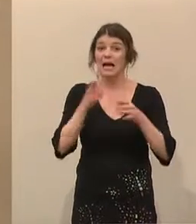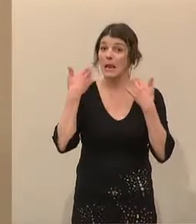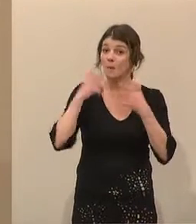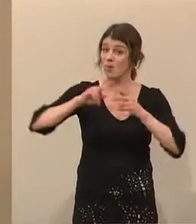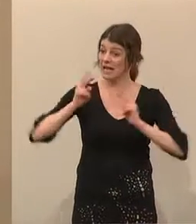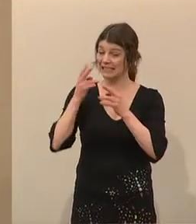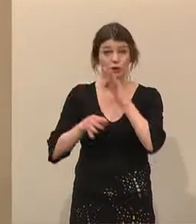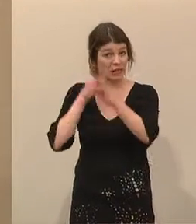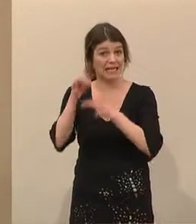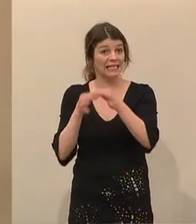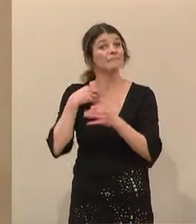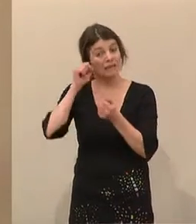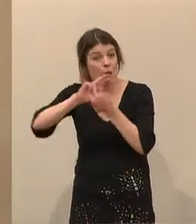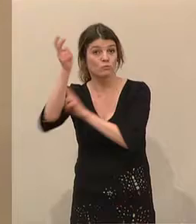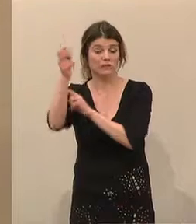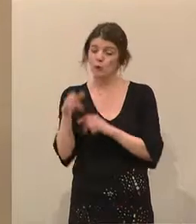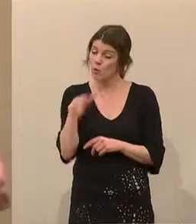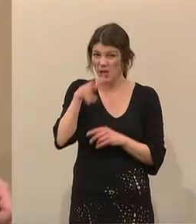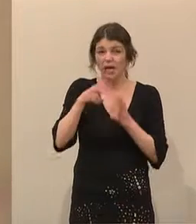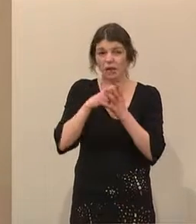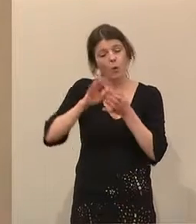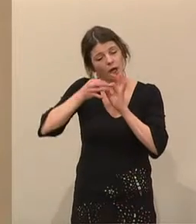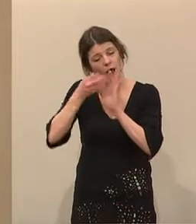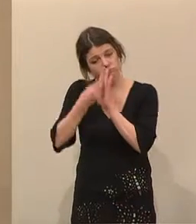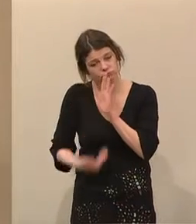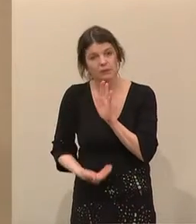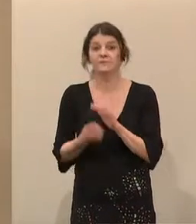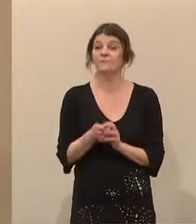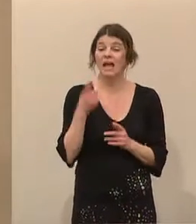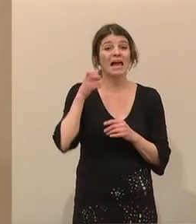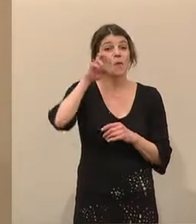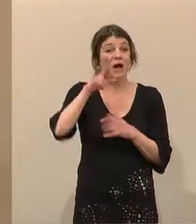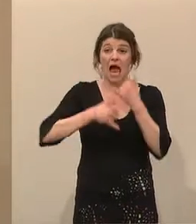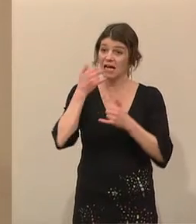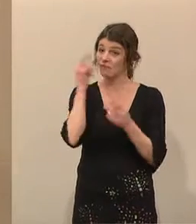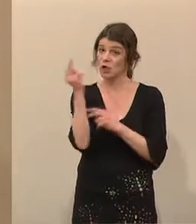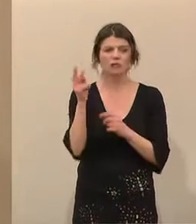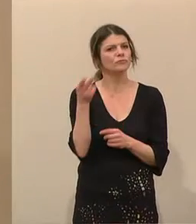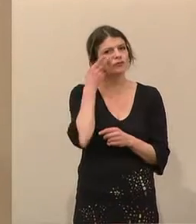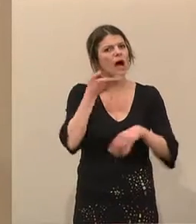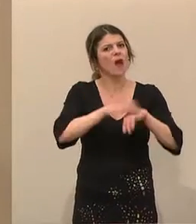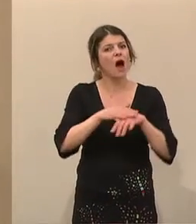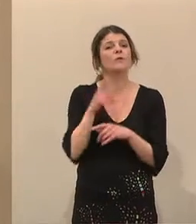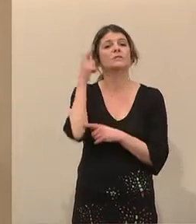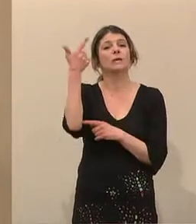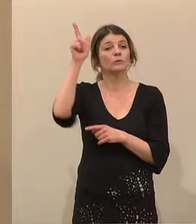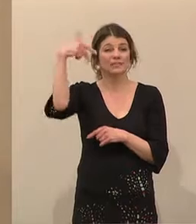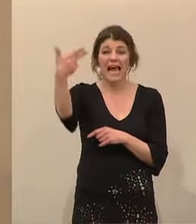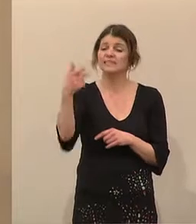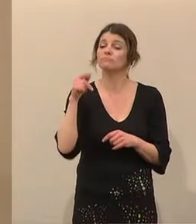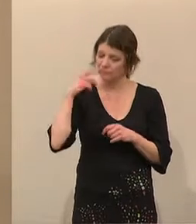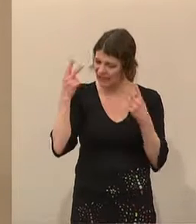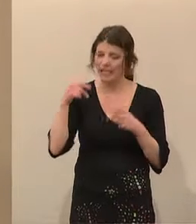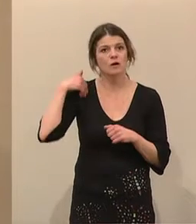die hier auch noch ausgearbeitet wird. In der EU-Jahresvorschau wird auch auf die Agenda 2030 für nachhaltige Entwicklung